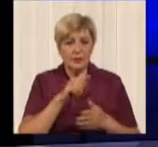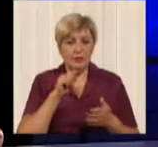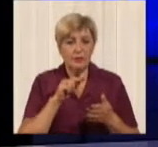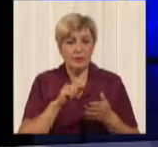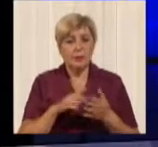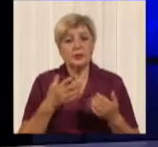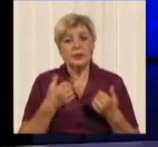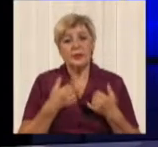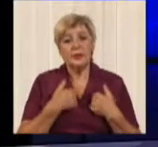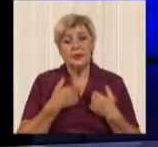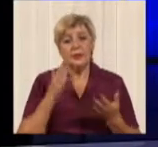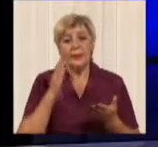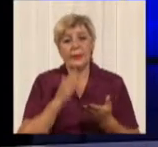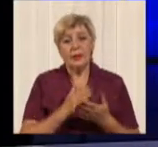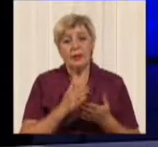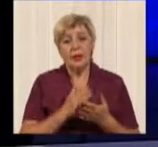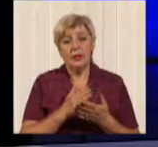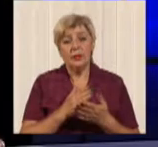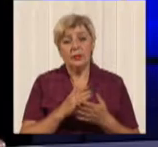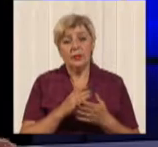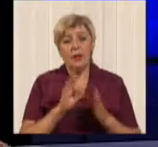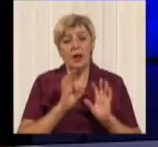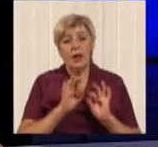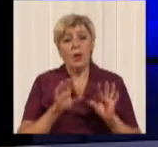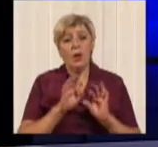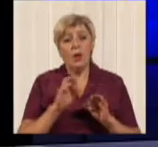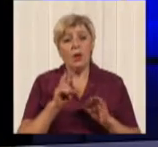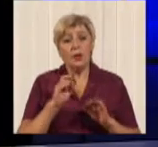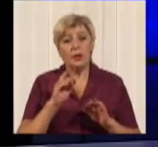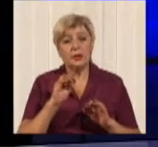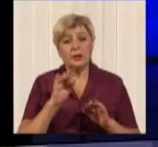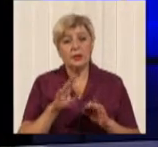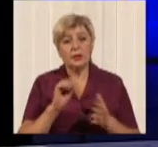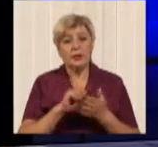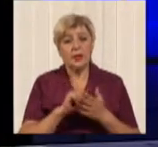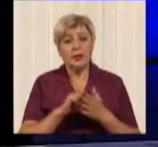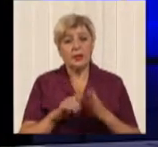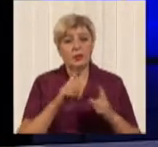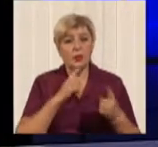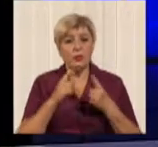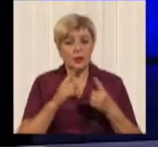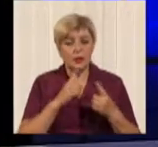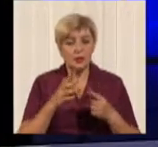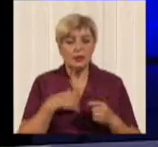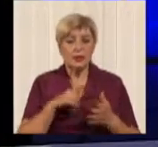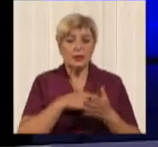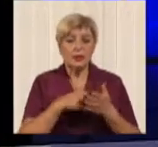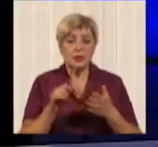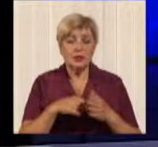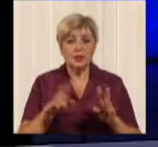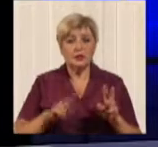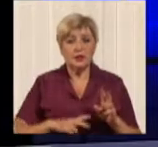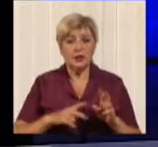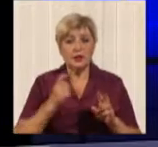маємо коментар про безоплатний проїзд пільгових категорій для населення. На прес-конференції, знову ж таки, зазначив директор комунального